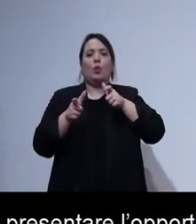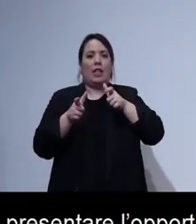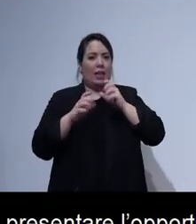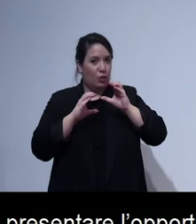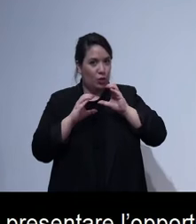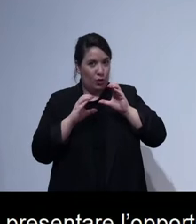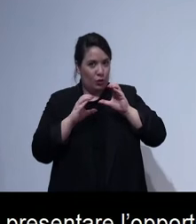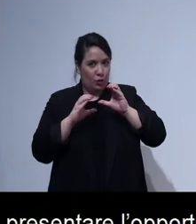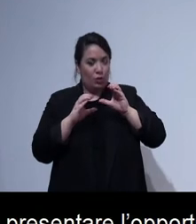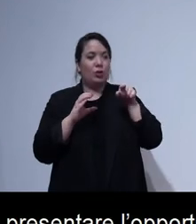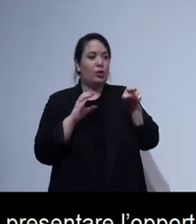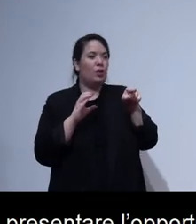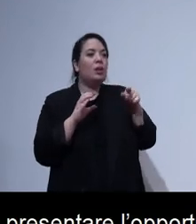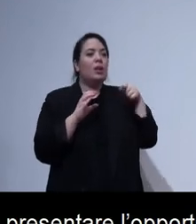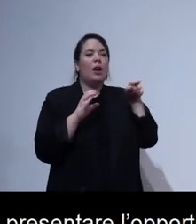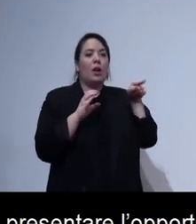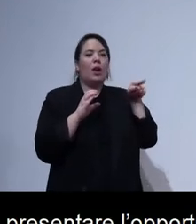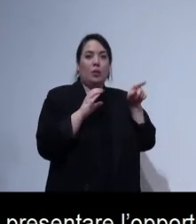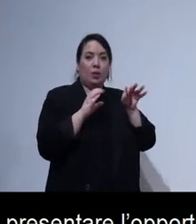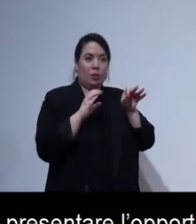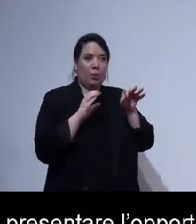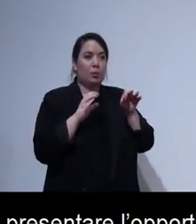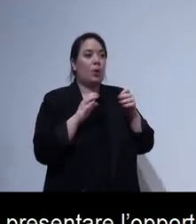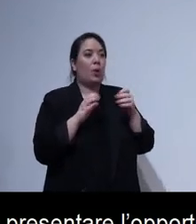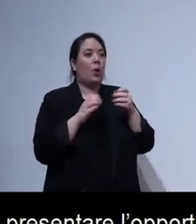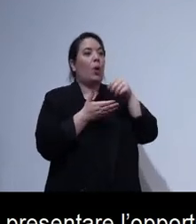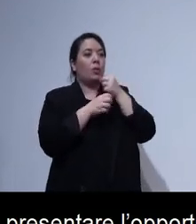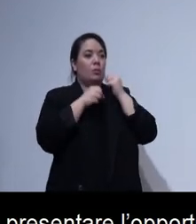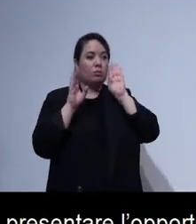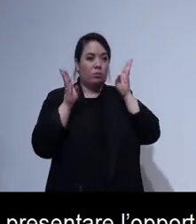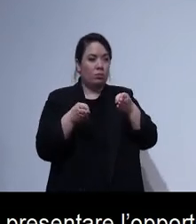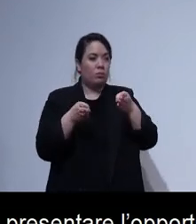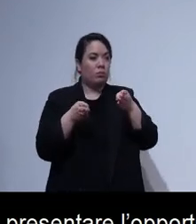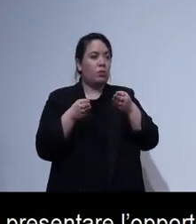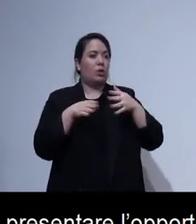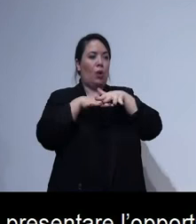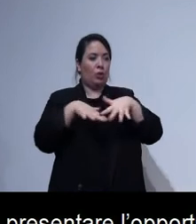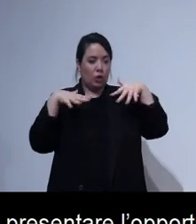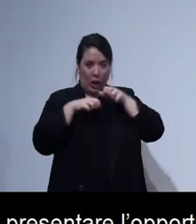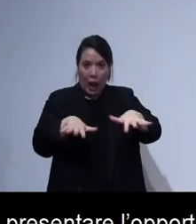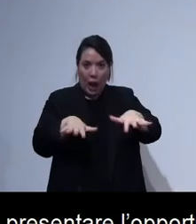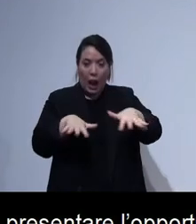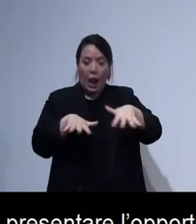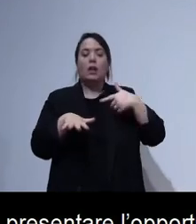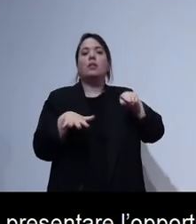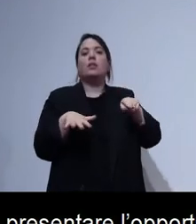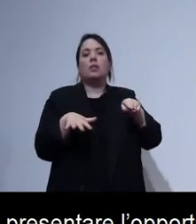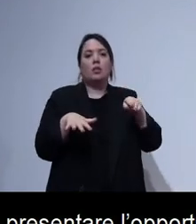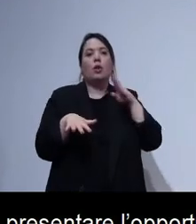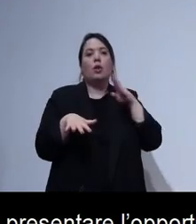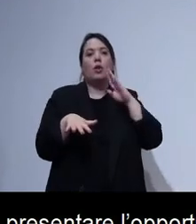360 gradi nell'ambito social e sono la presidente dell'associazione di turismo